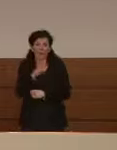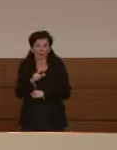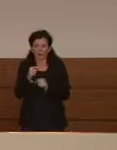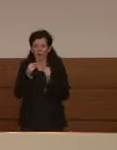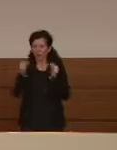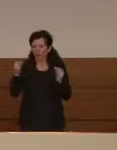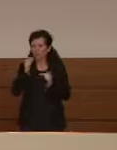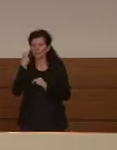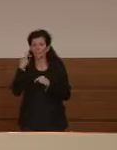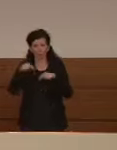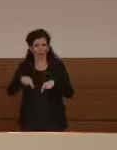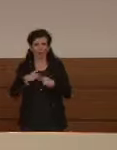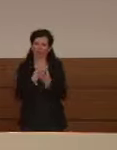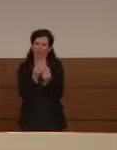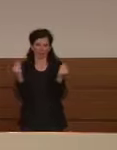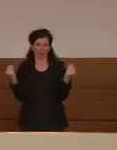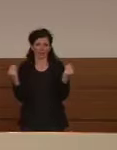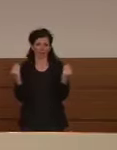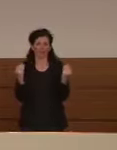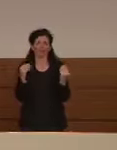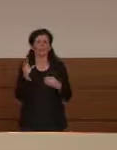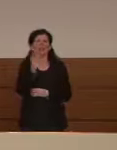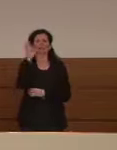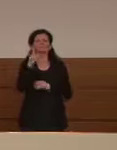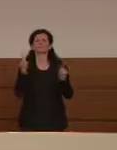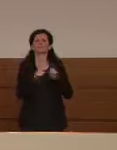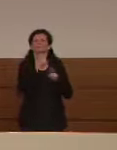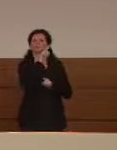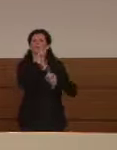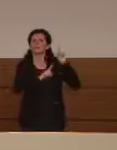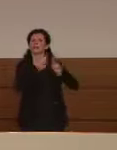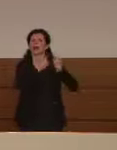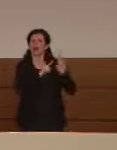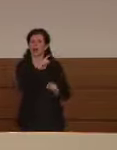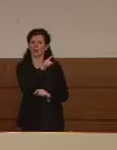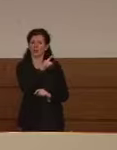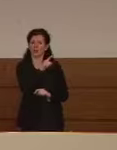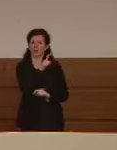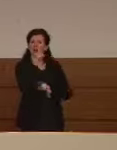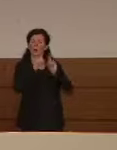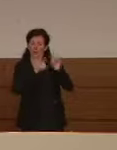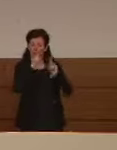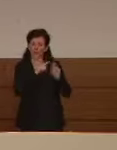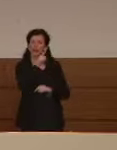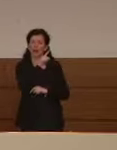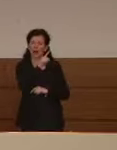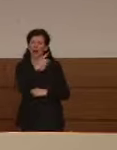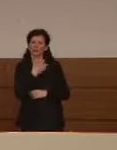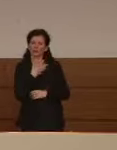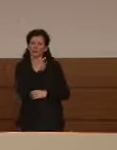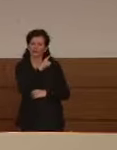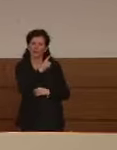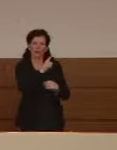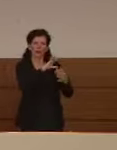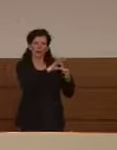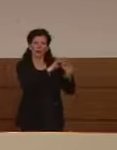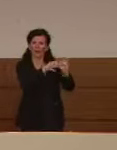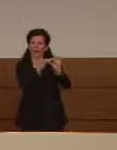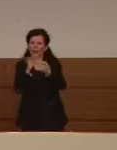dei problemi era Milano per esempio Milano si riportavano delle catene di trasmissione però